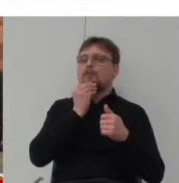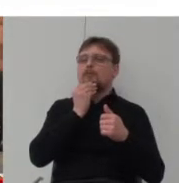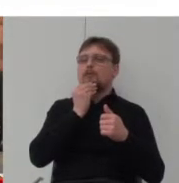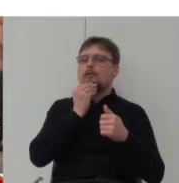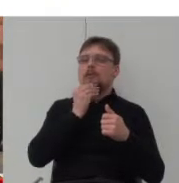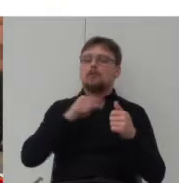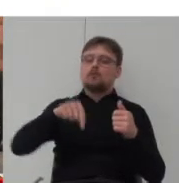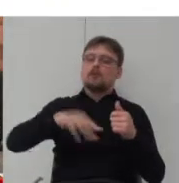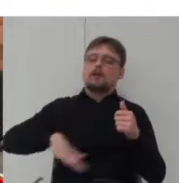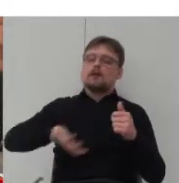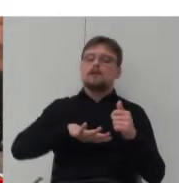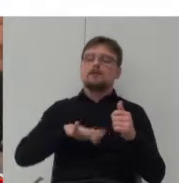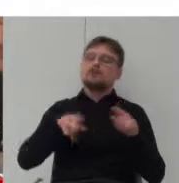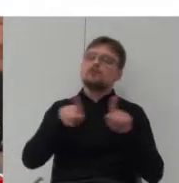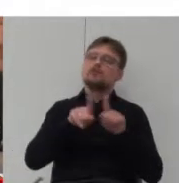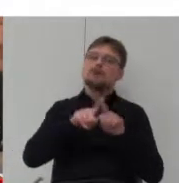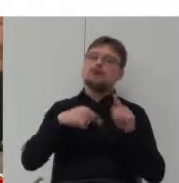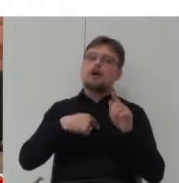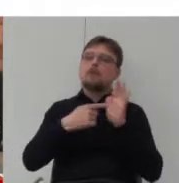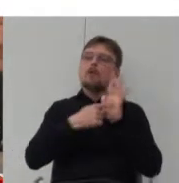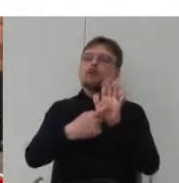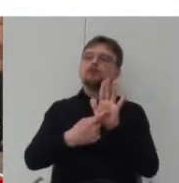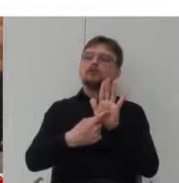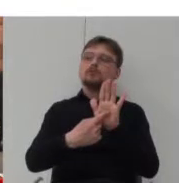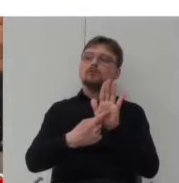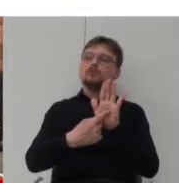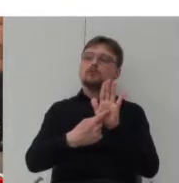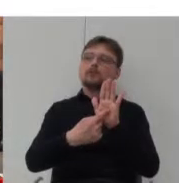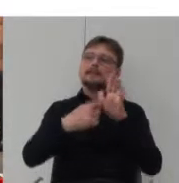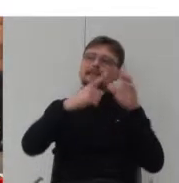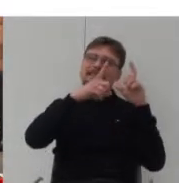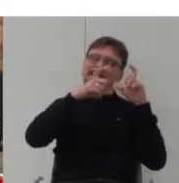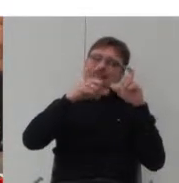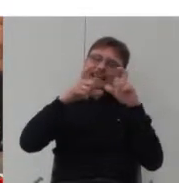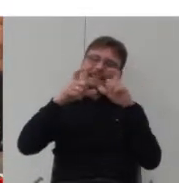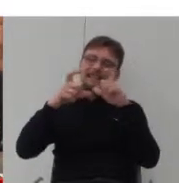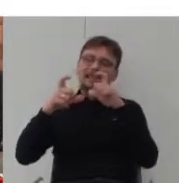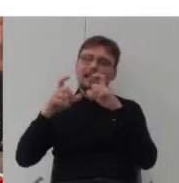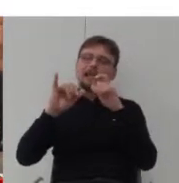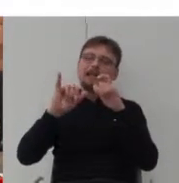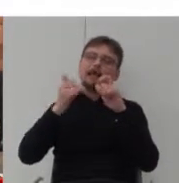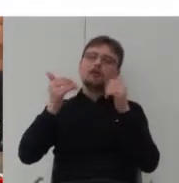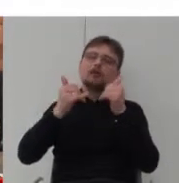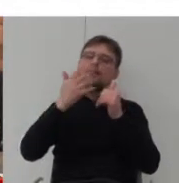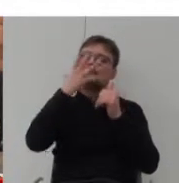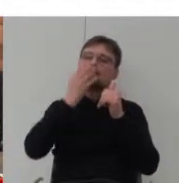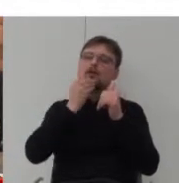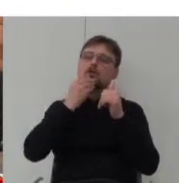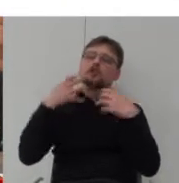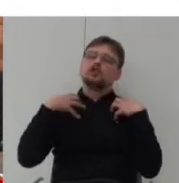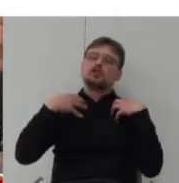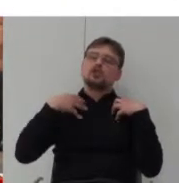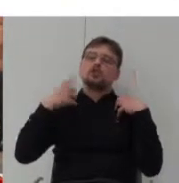tym terenie oraz wizualizacje pokazujące życie mieszkańców, jak ta zieleń